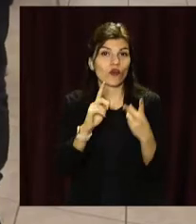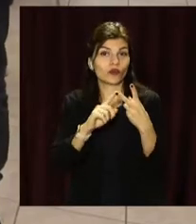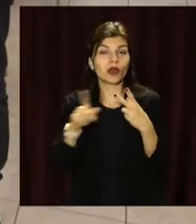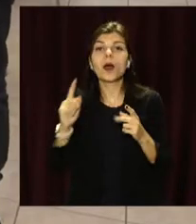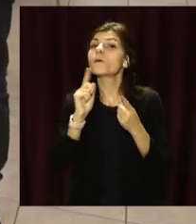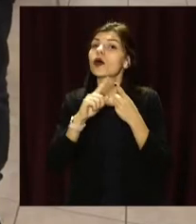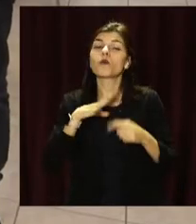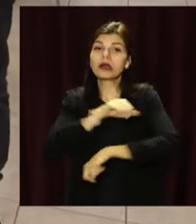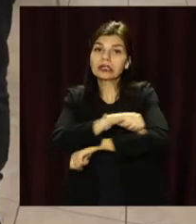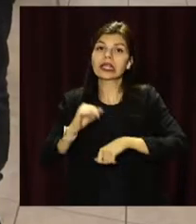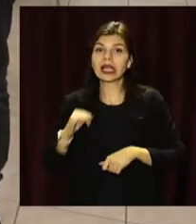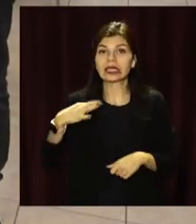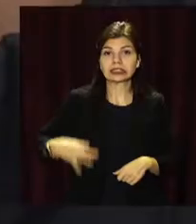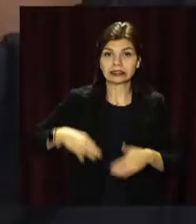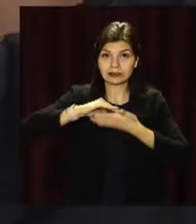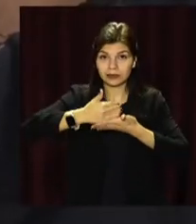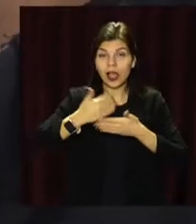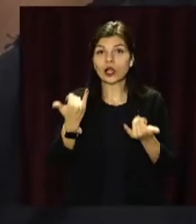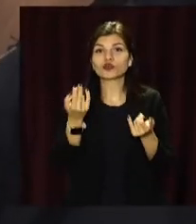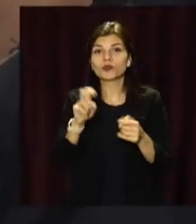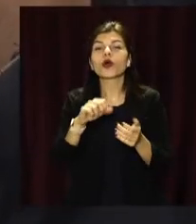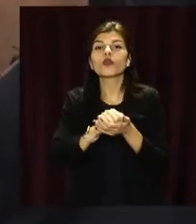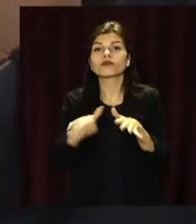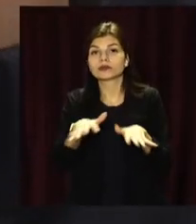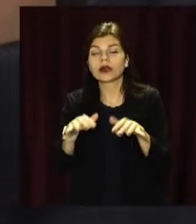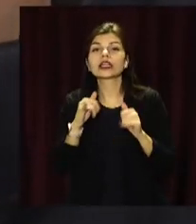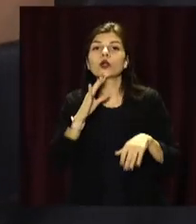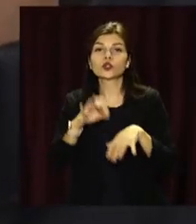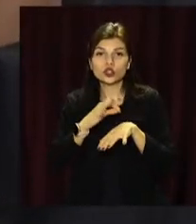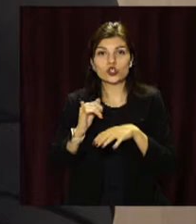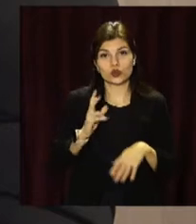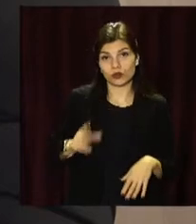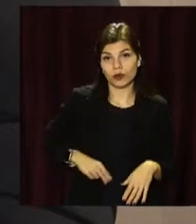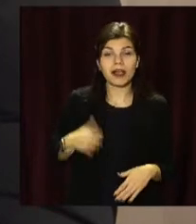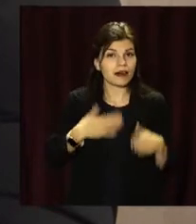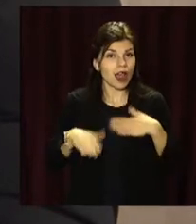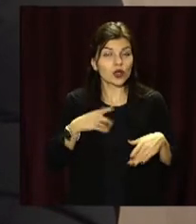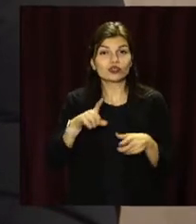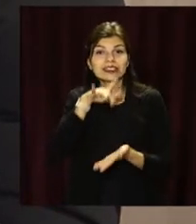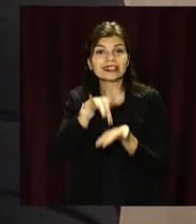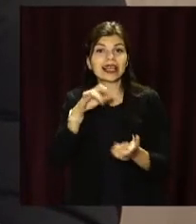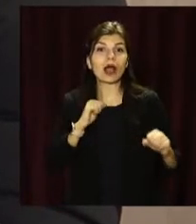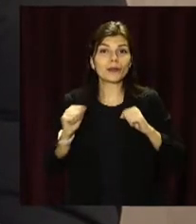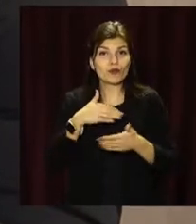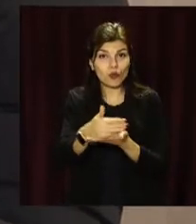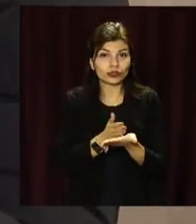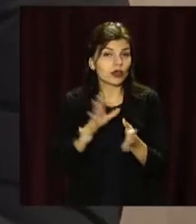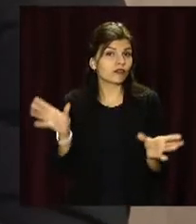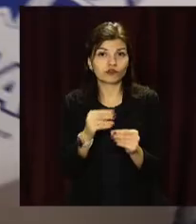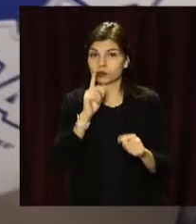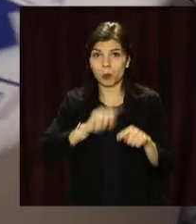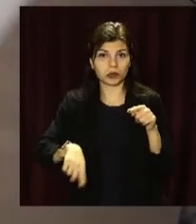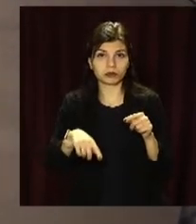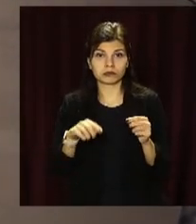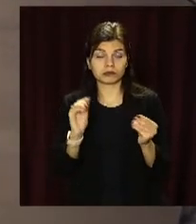закордонний паспорт для сина. Нині прийшов оформлювати документи для дружини та доньки. Радій, що у центрі адмінпослуг все відбувається